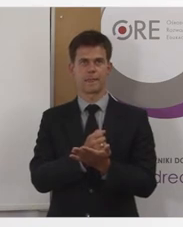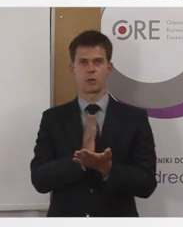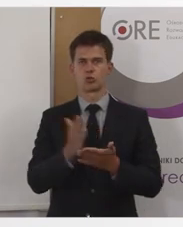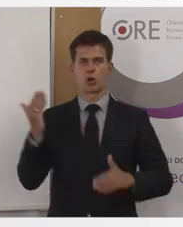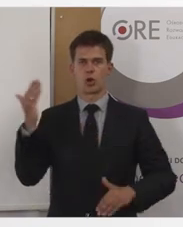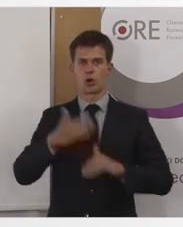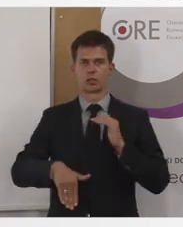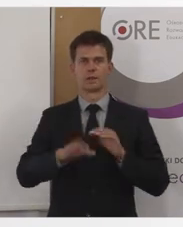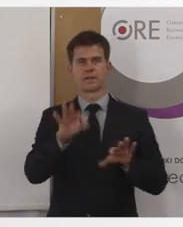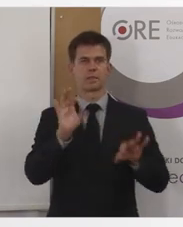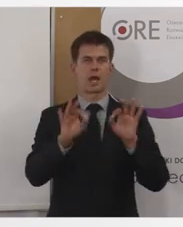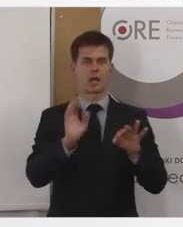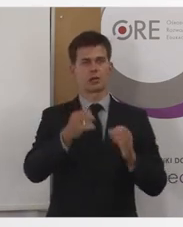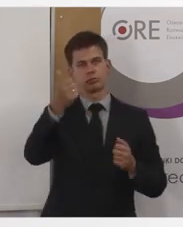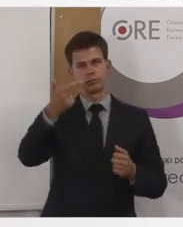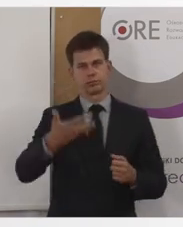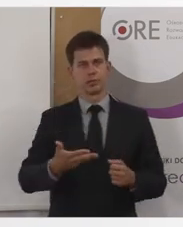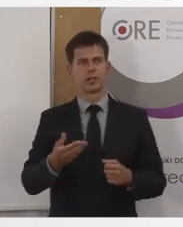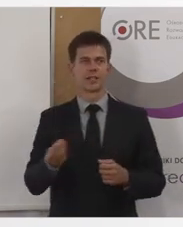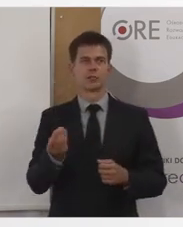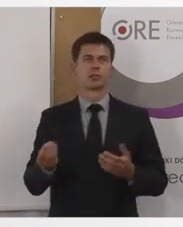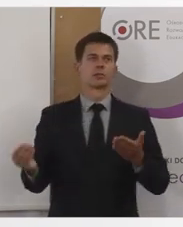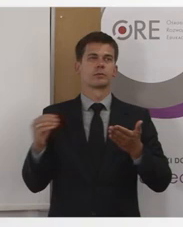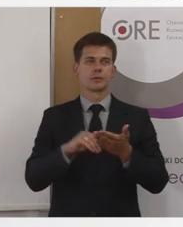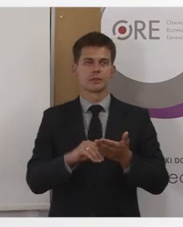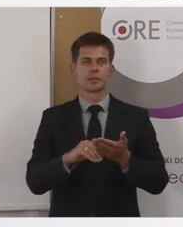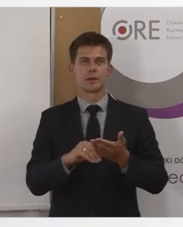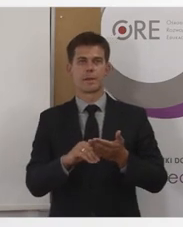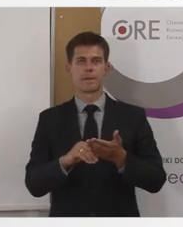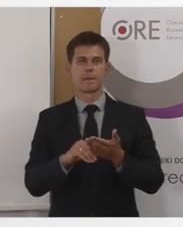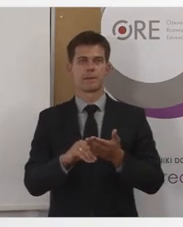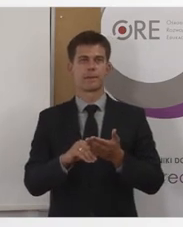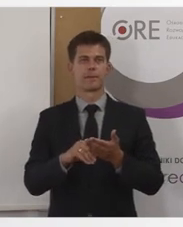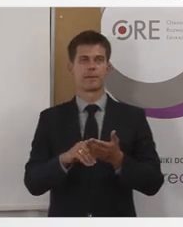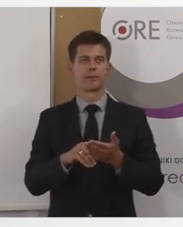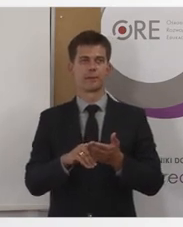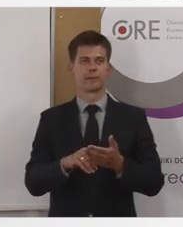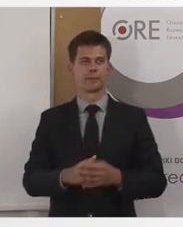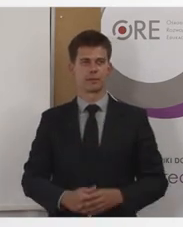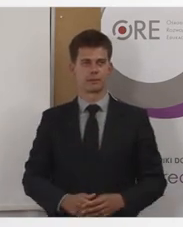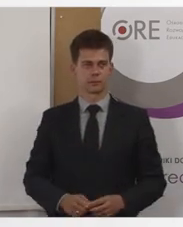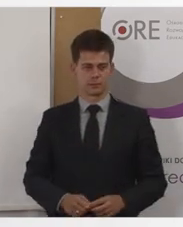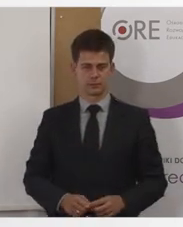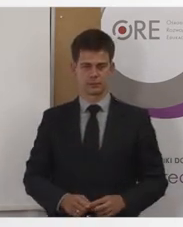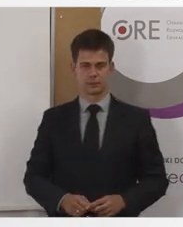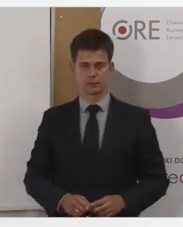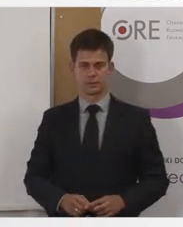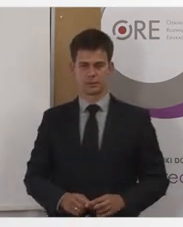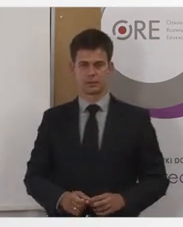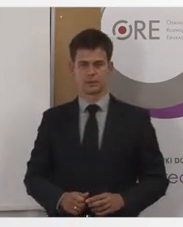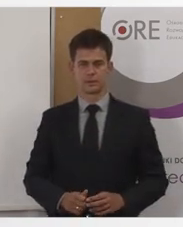tutaj wybranych, związanych z istotnymi tymi wytycznymi dotyczącymi tworzenia